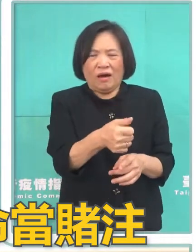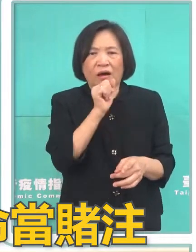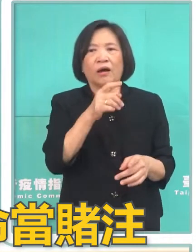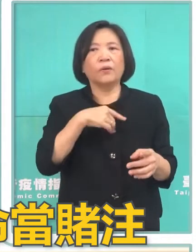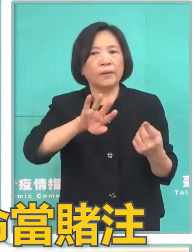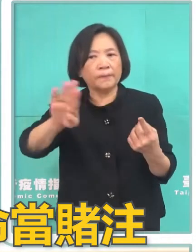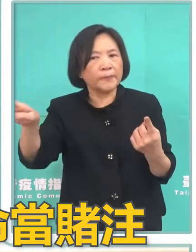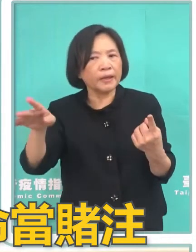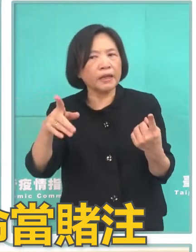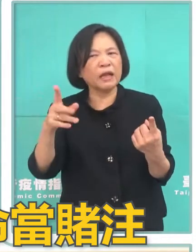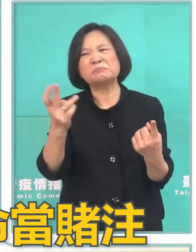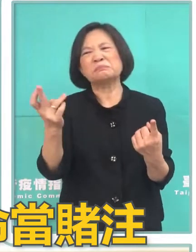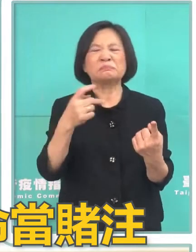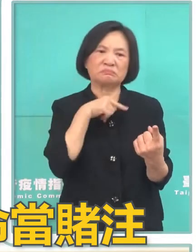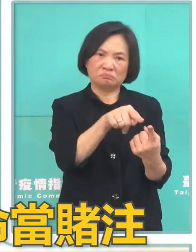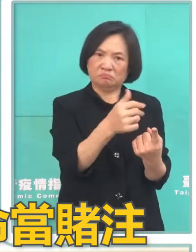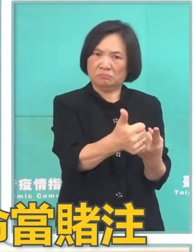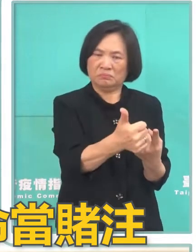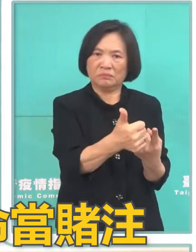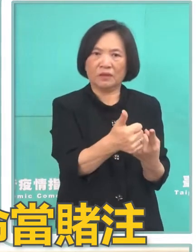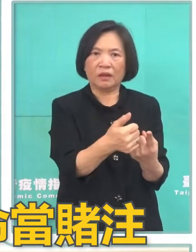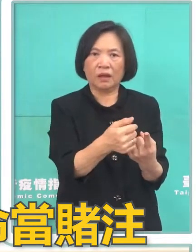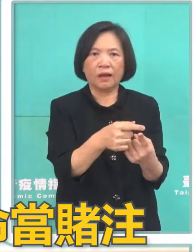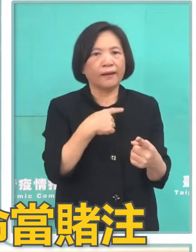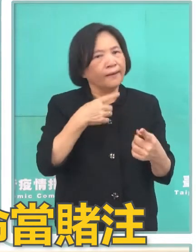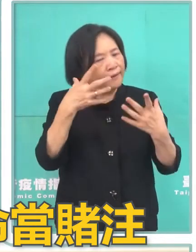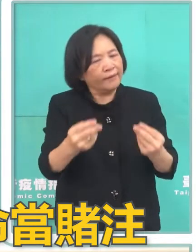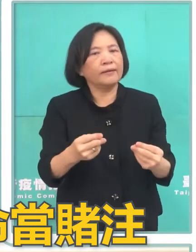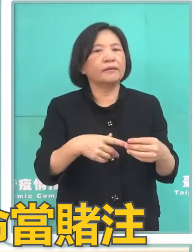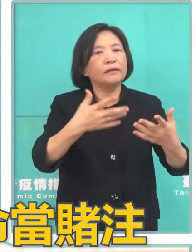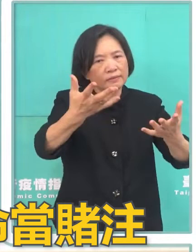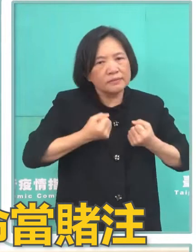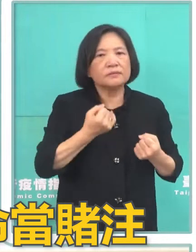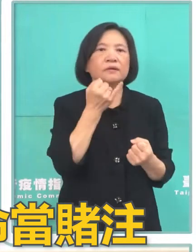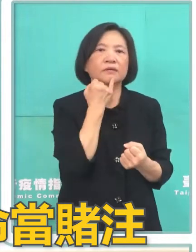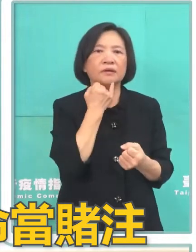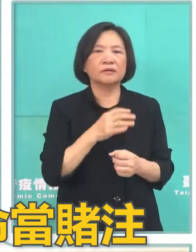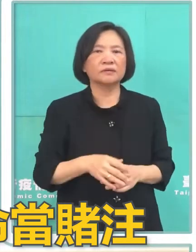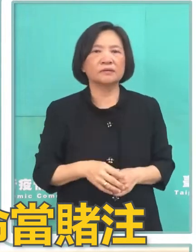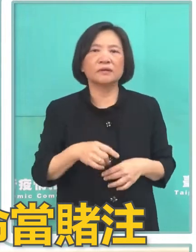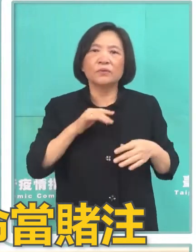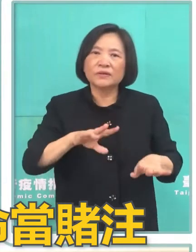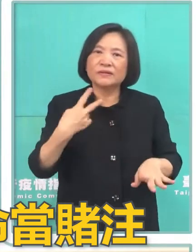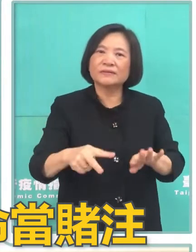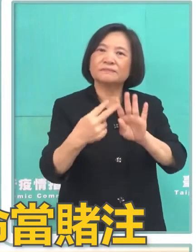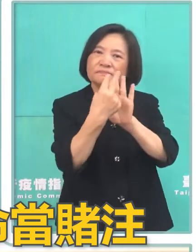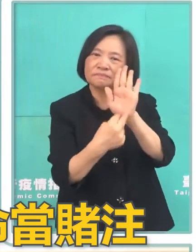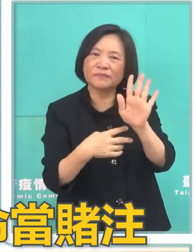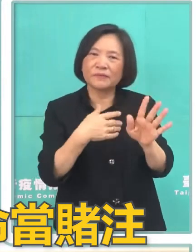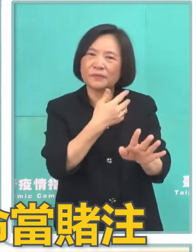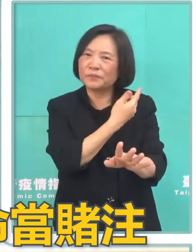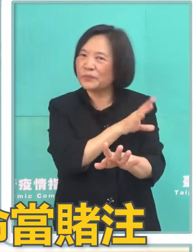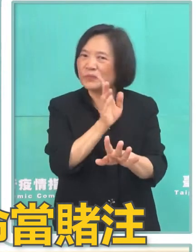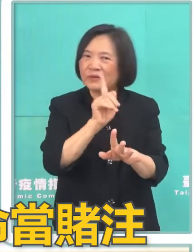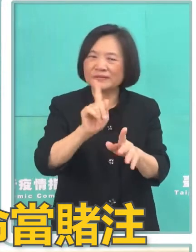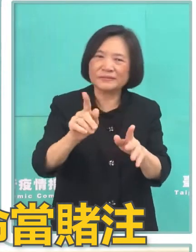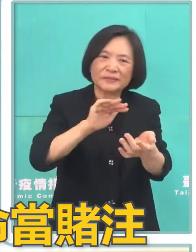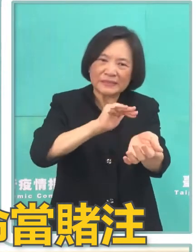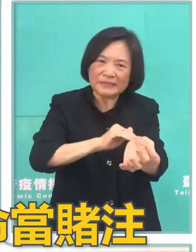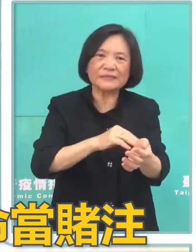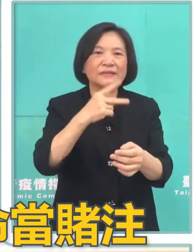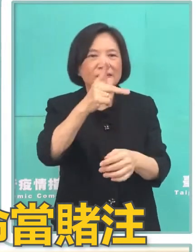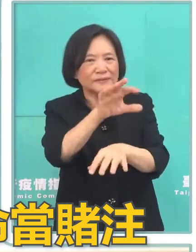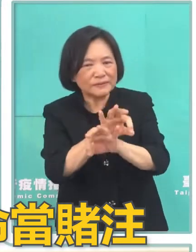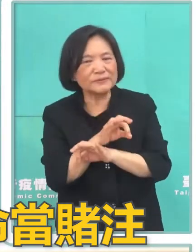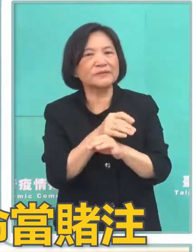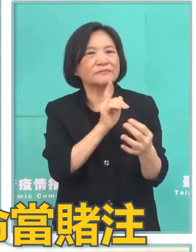我們才會接受說一個不得已的方法所以我跟你講不管基於醫學倫理學或是科